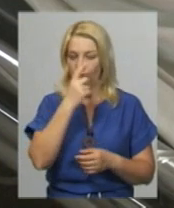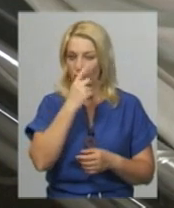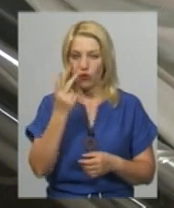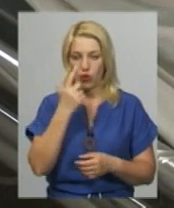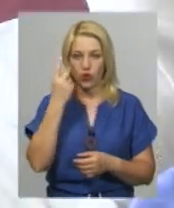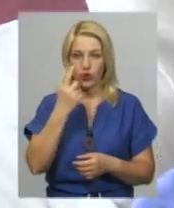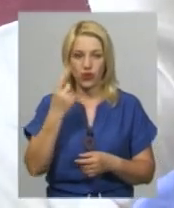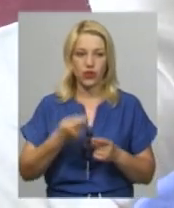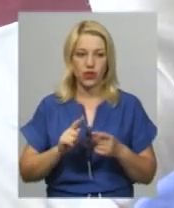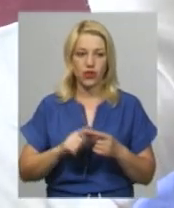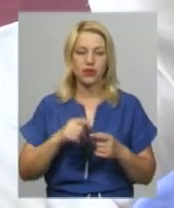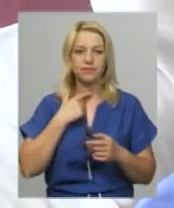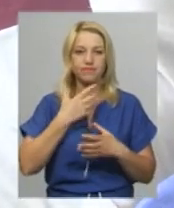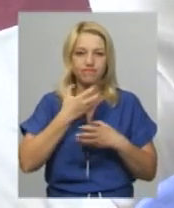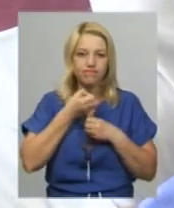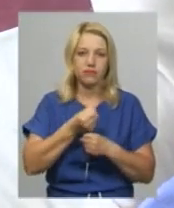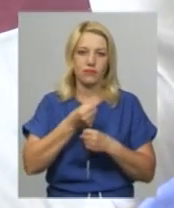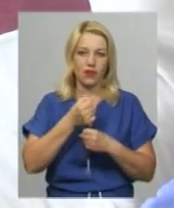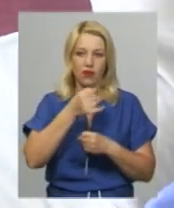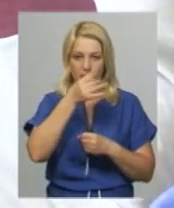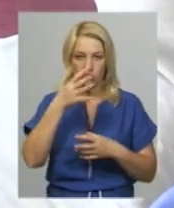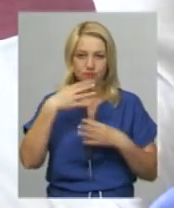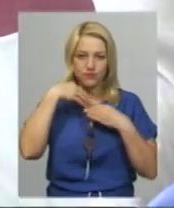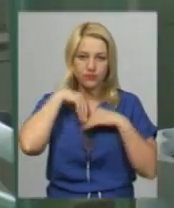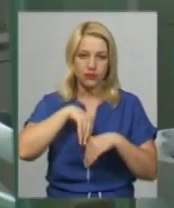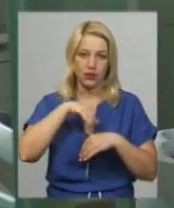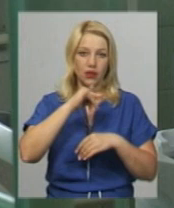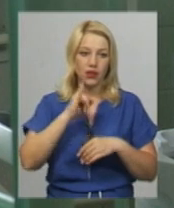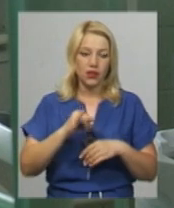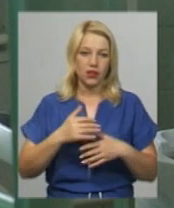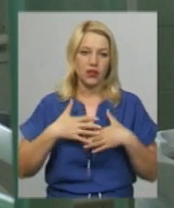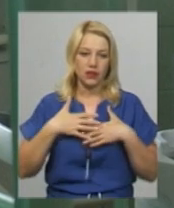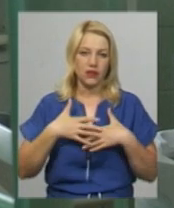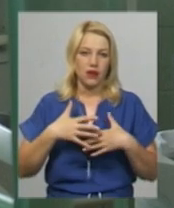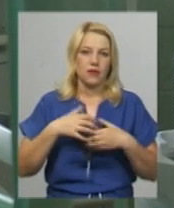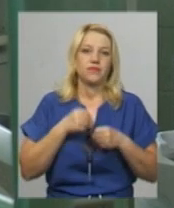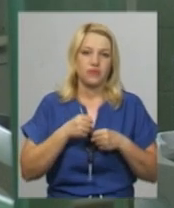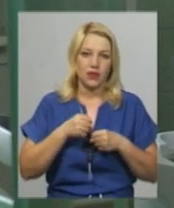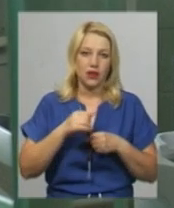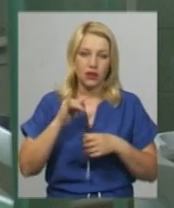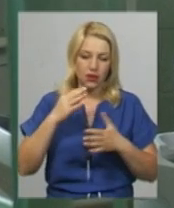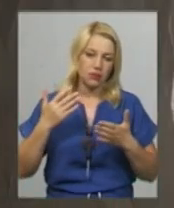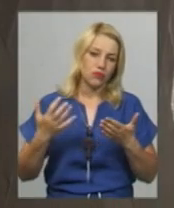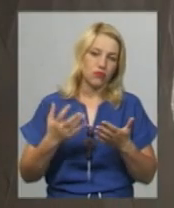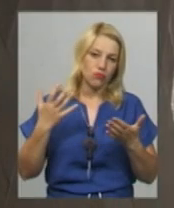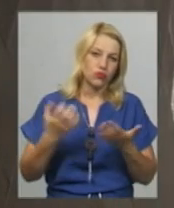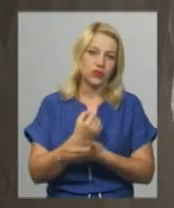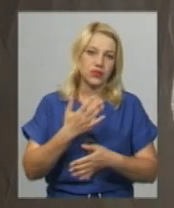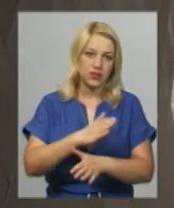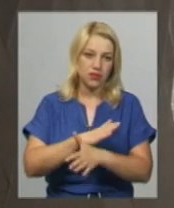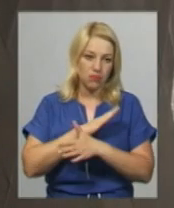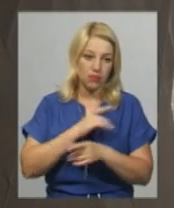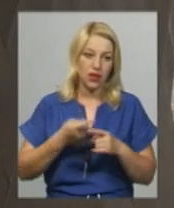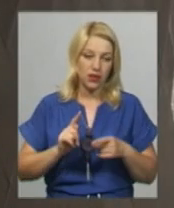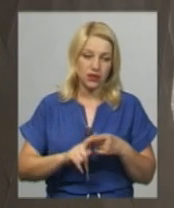закрепи і спазмуються м'язи горла. Людина перестає ковтати, потім йде спазм діафрагми, що спричиняє смерть, каже лікар. Додає, анатоксин від